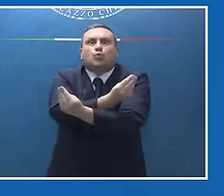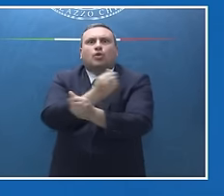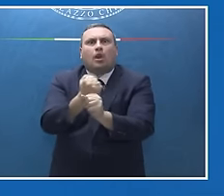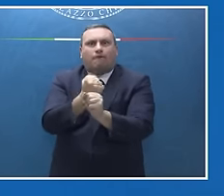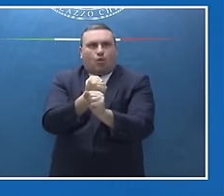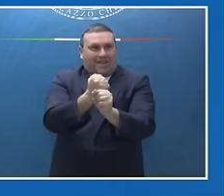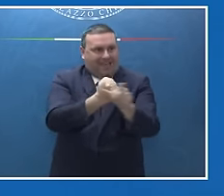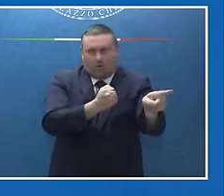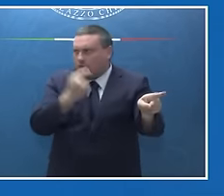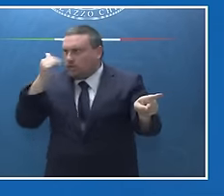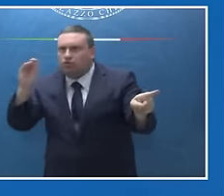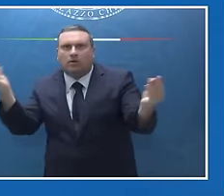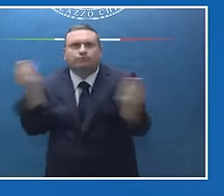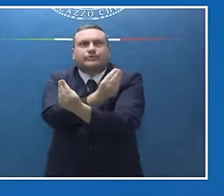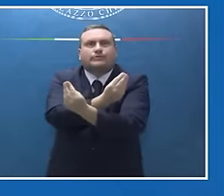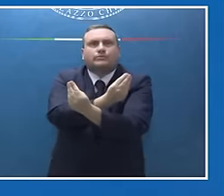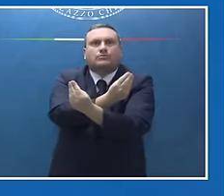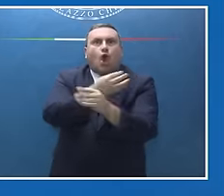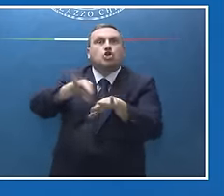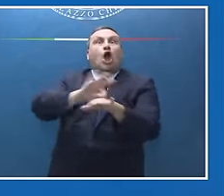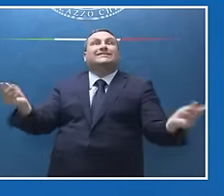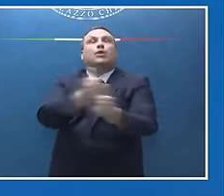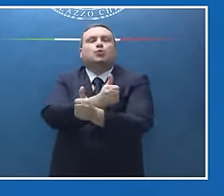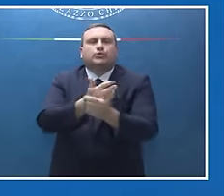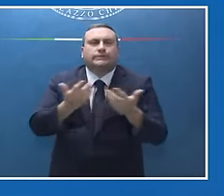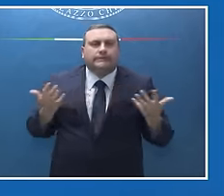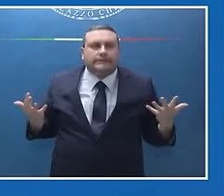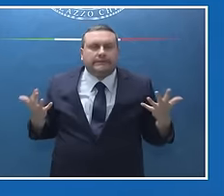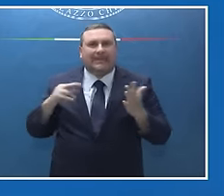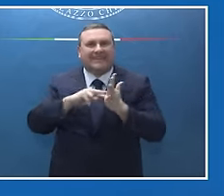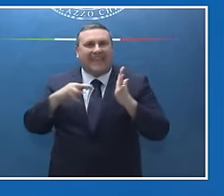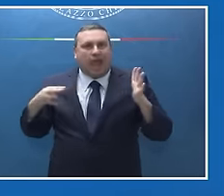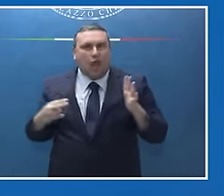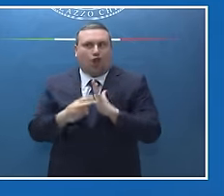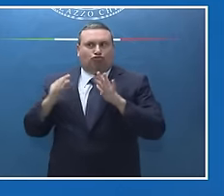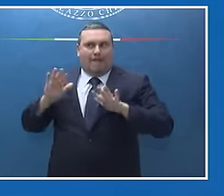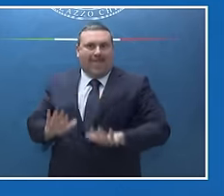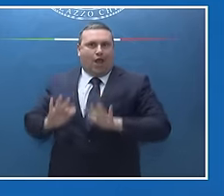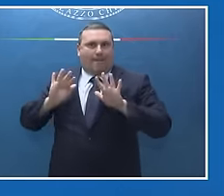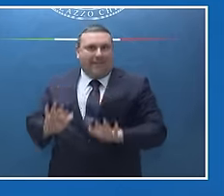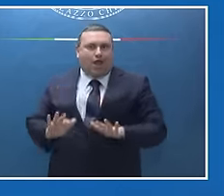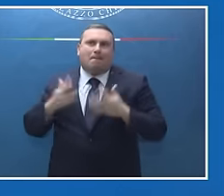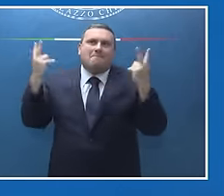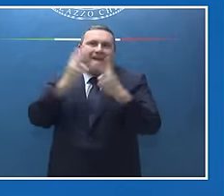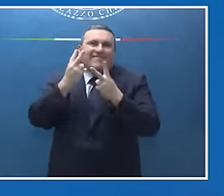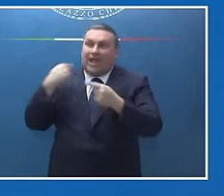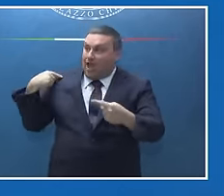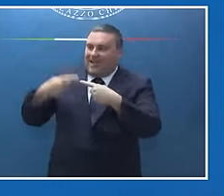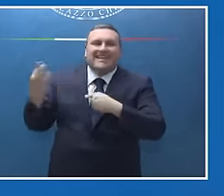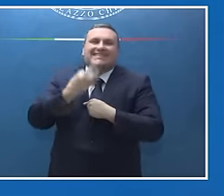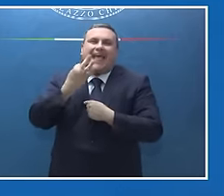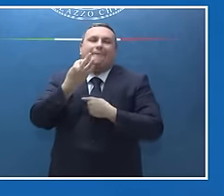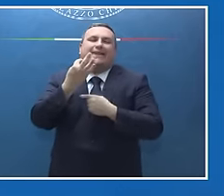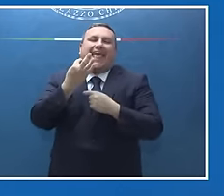storicamente il progresso e la tecnologia ci hanno abituato, era una sostituzione prevalentemente di lavoro fisico